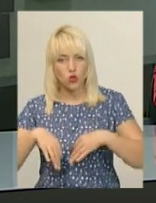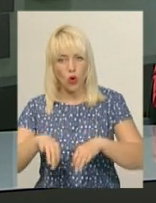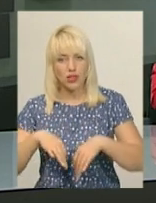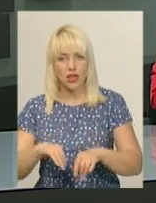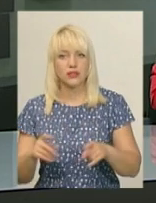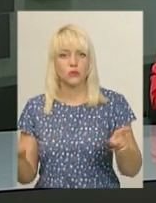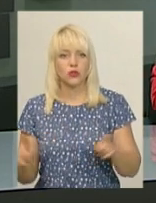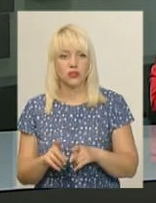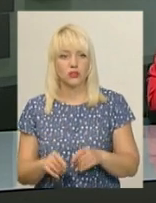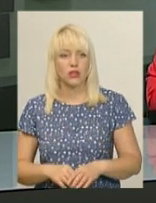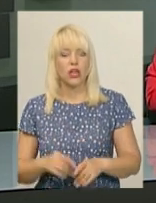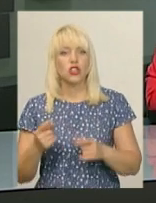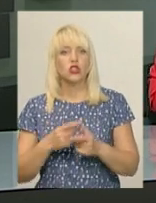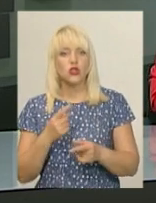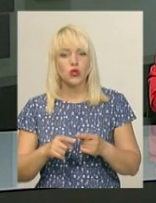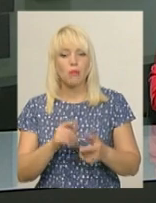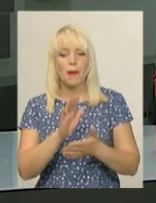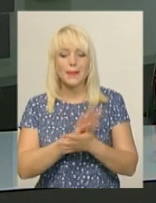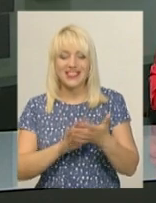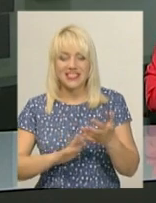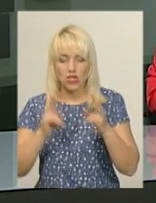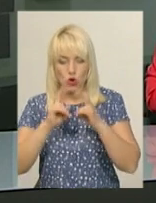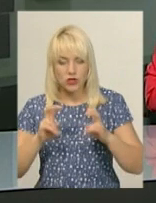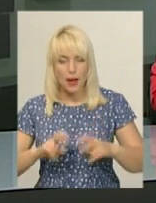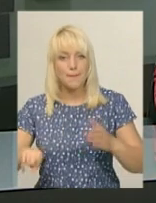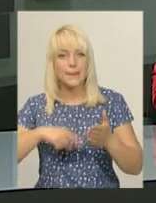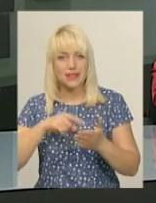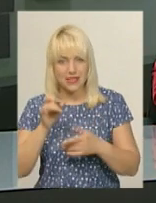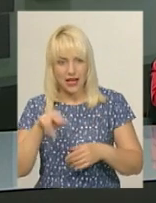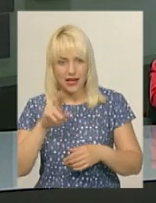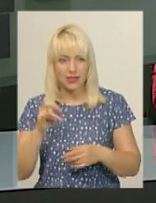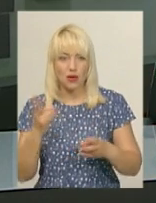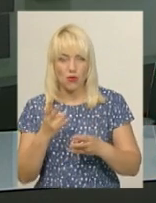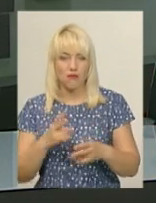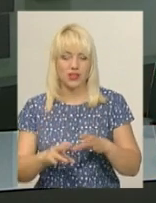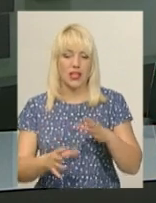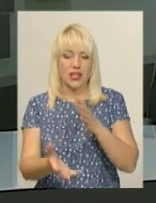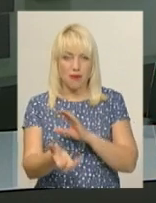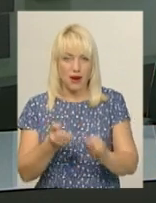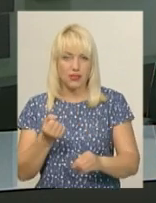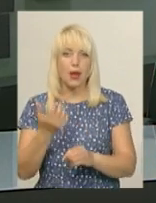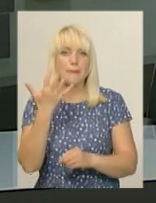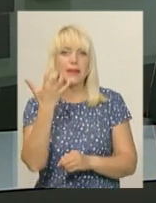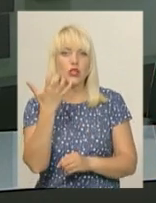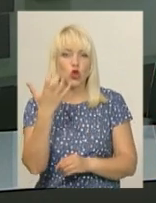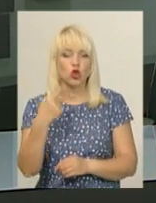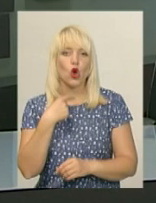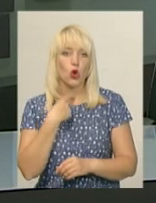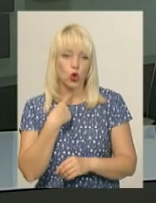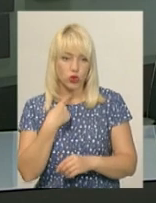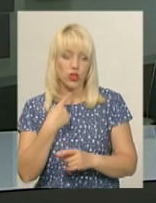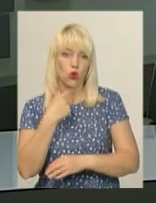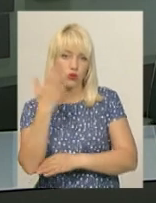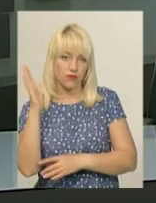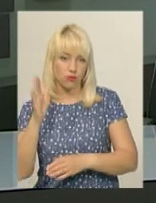розглянула міська рада, вона повинна набрати 500 голосів. Голосування за електронне звернення